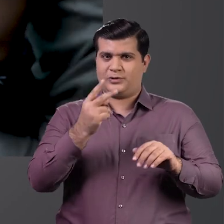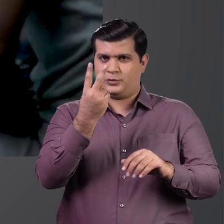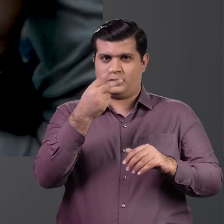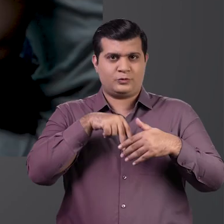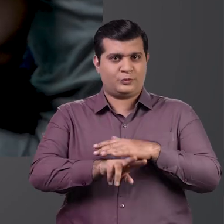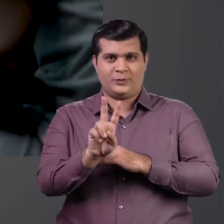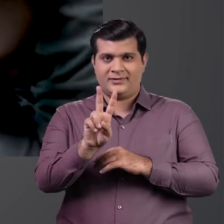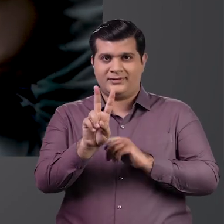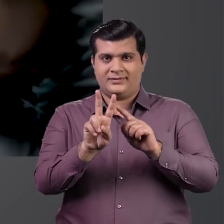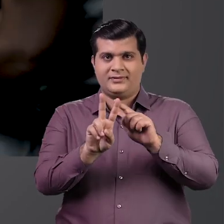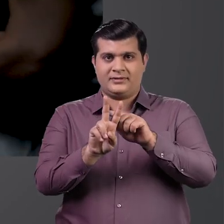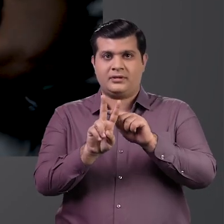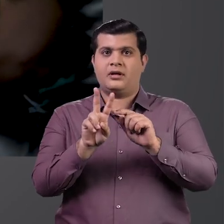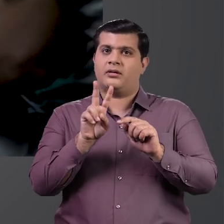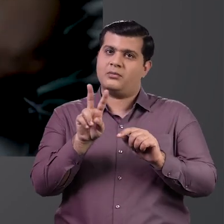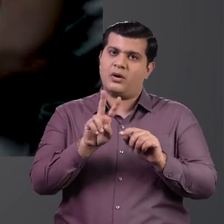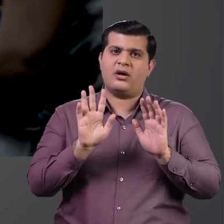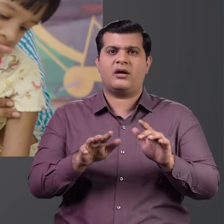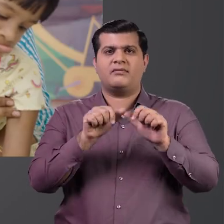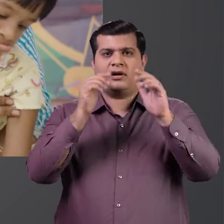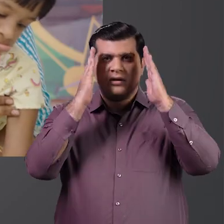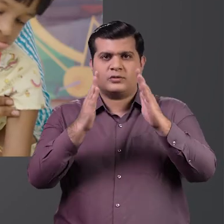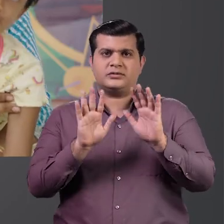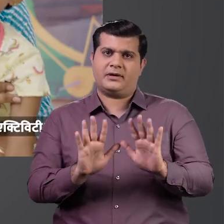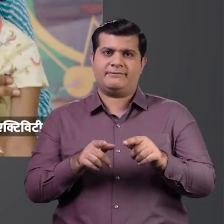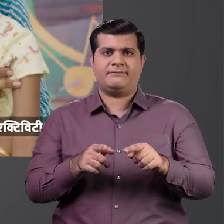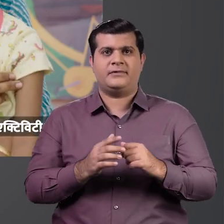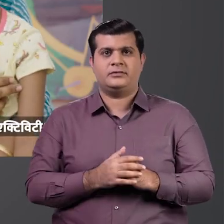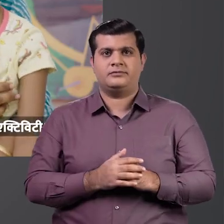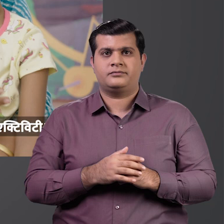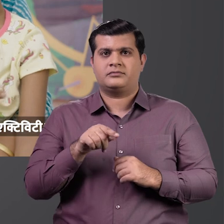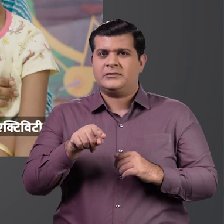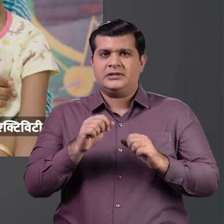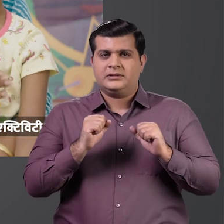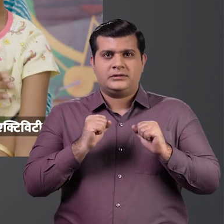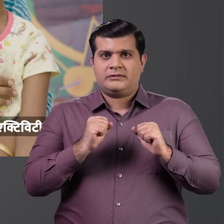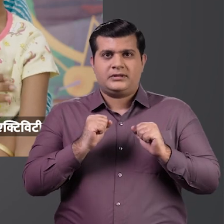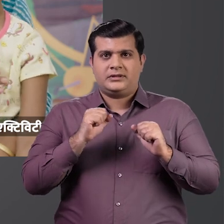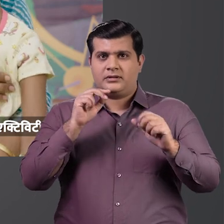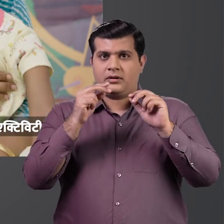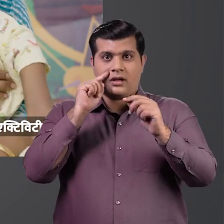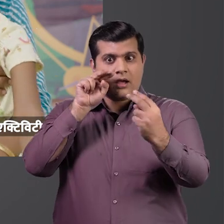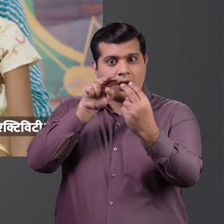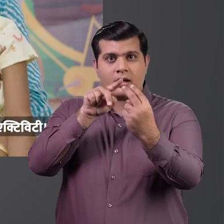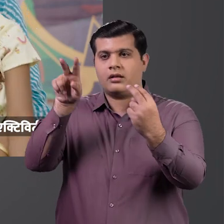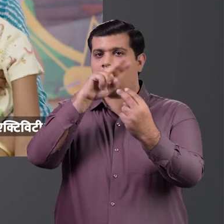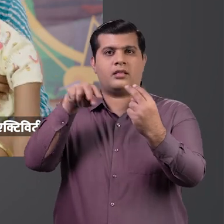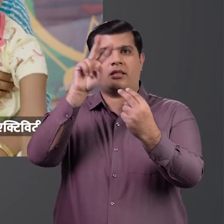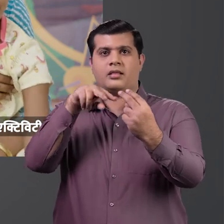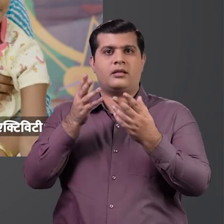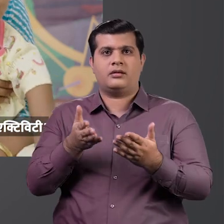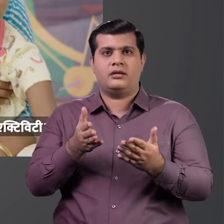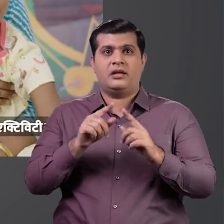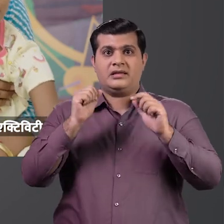kids, they are both diagnosed with autism spectrum disorder They faced many challenges like eye